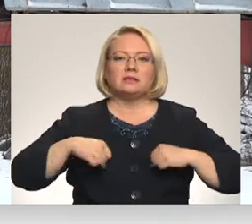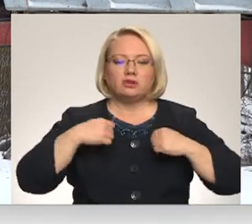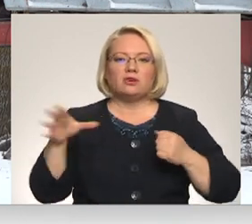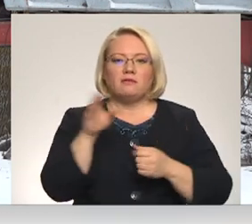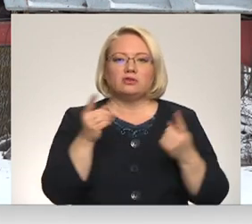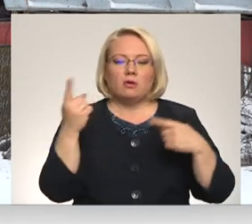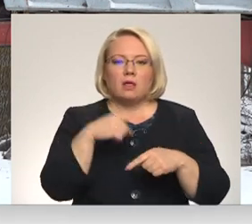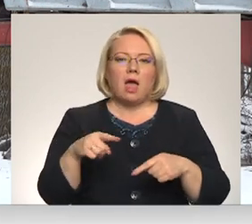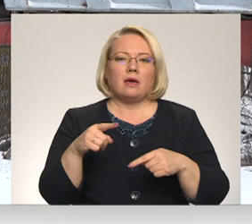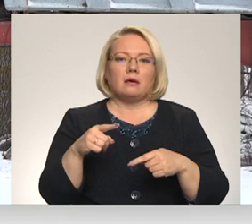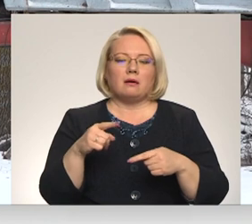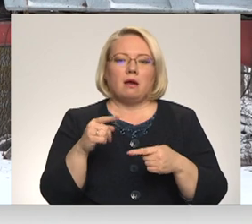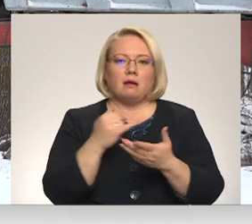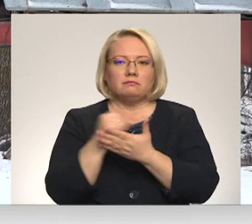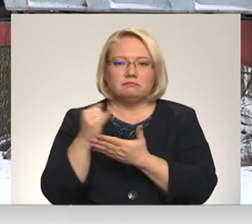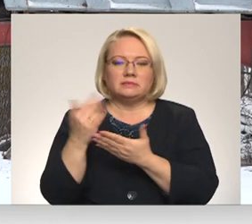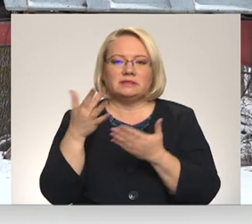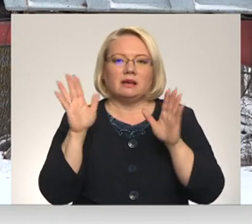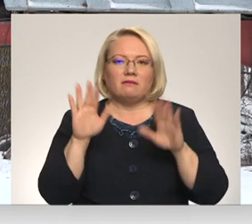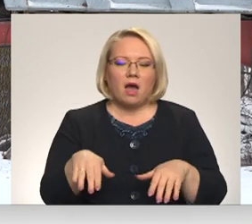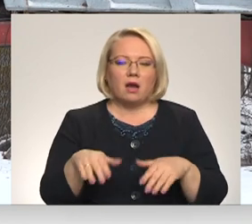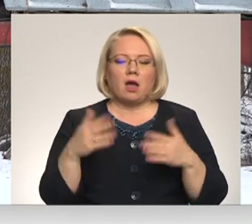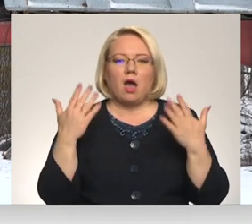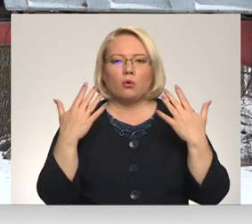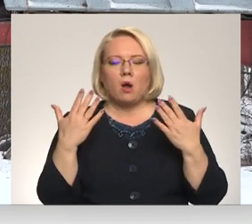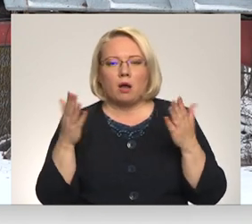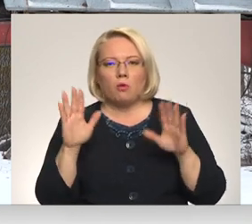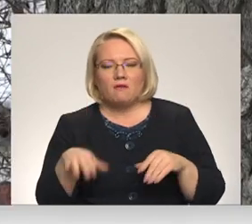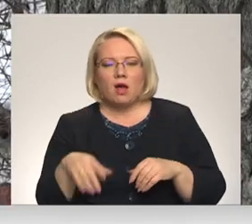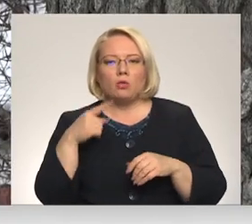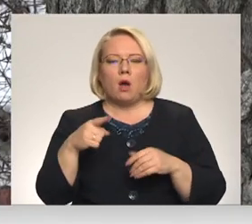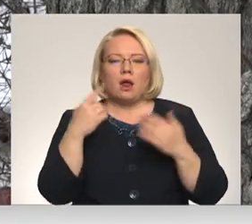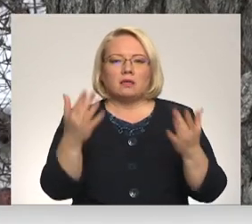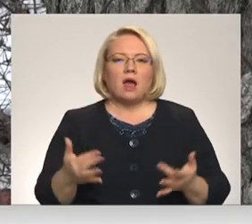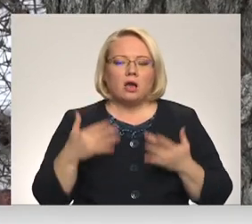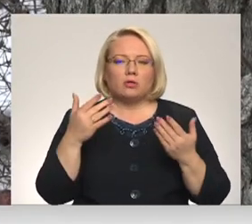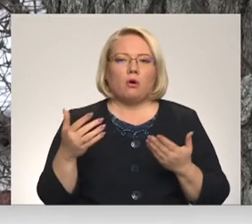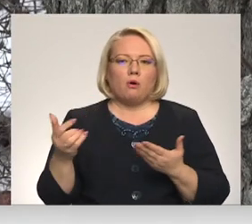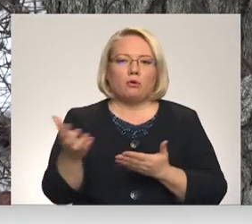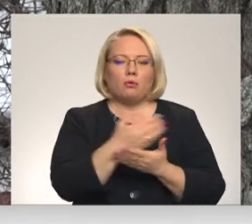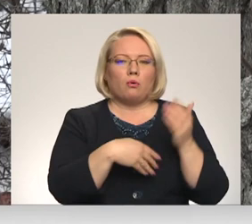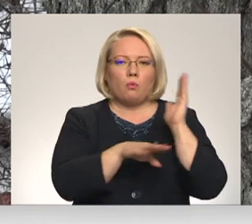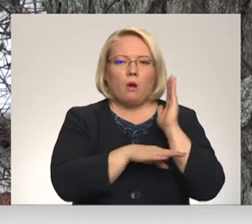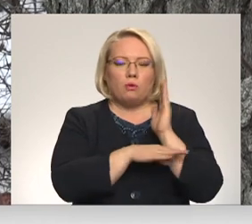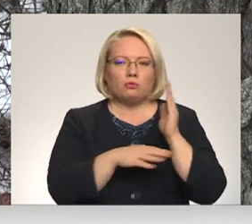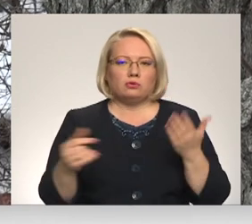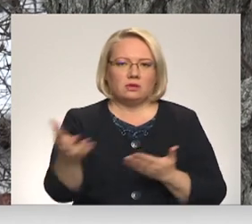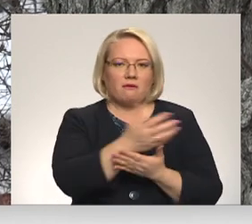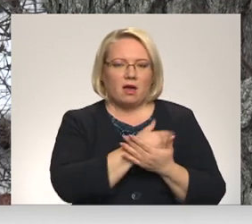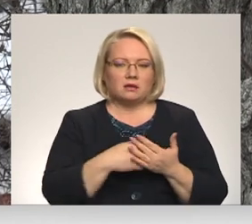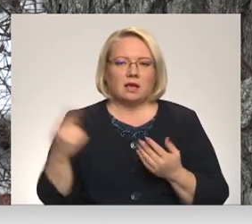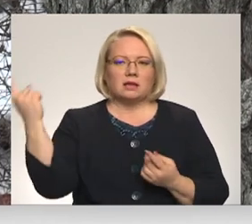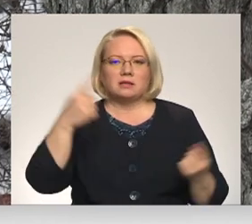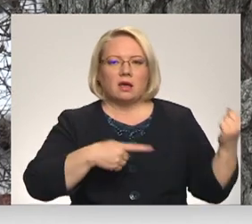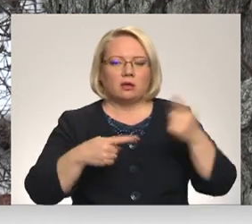visi izjūkt ārā. Ko var ar rokām, ko nevar ar rokām, to traktori izvēl, kaut kāds ārā, kas sakritu